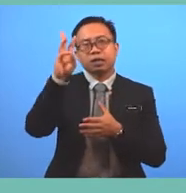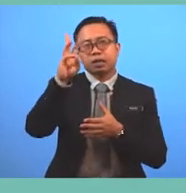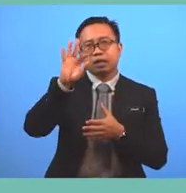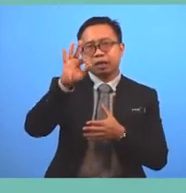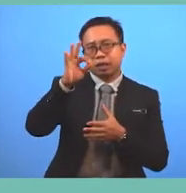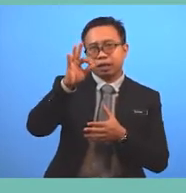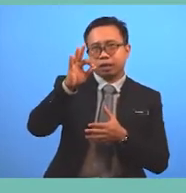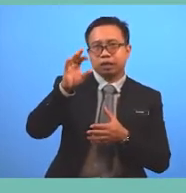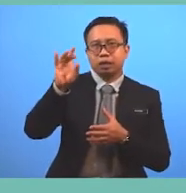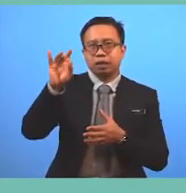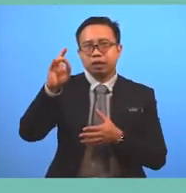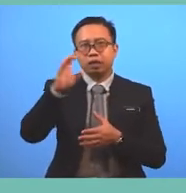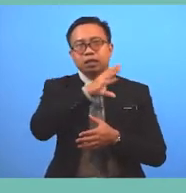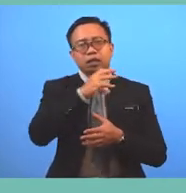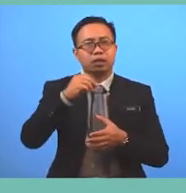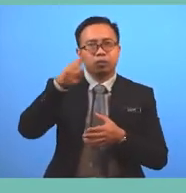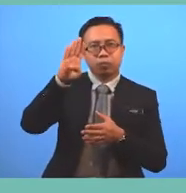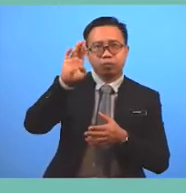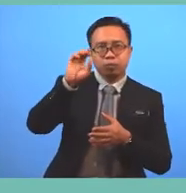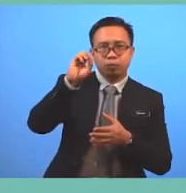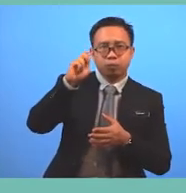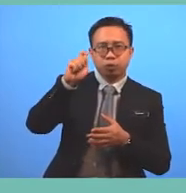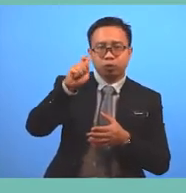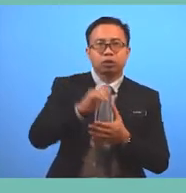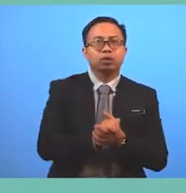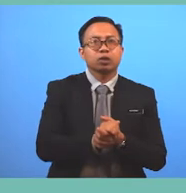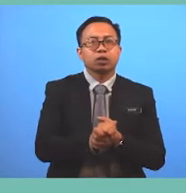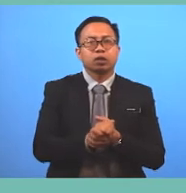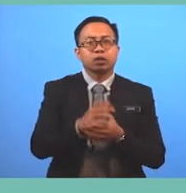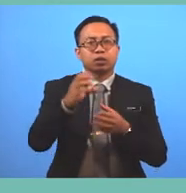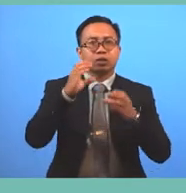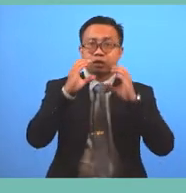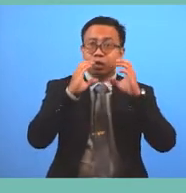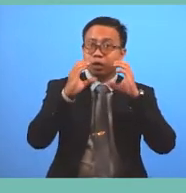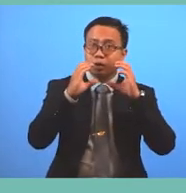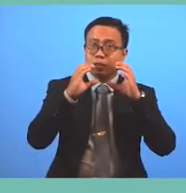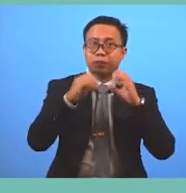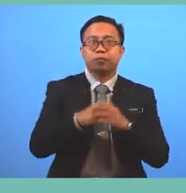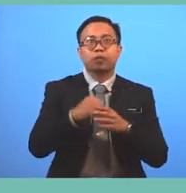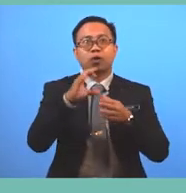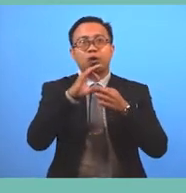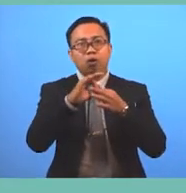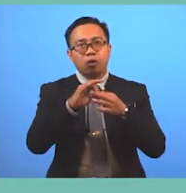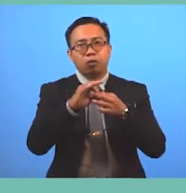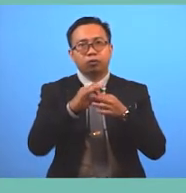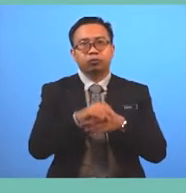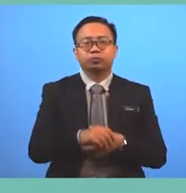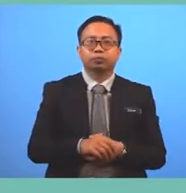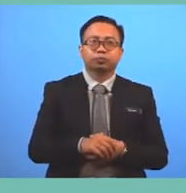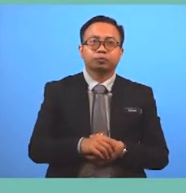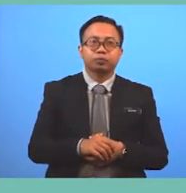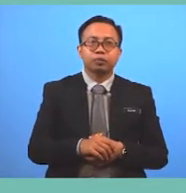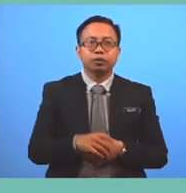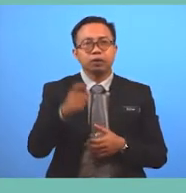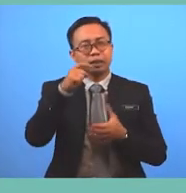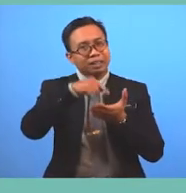And Bron Palare as Rahman, a would-be sports commentator and friend of Chao's This